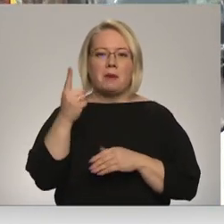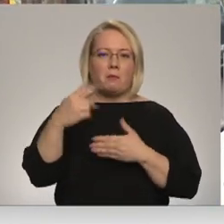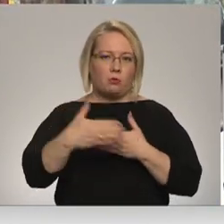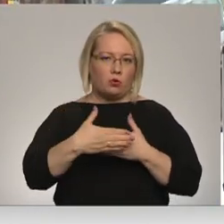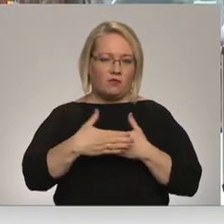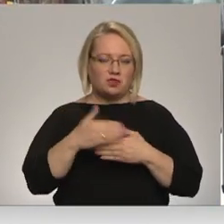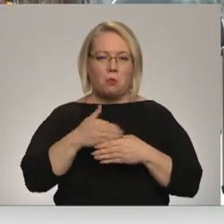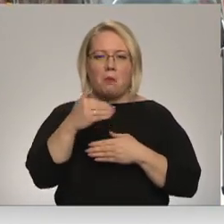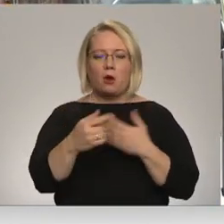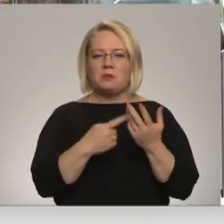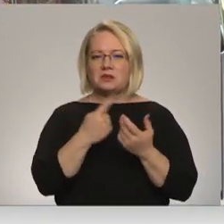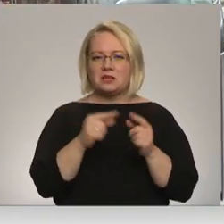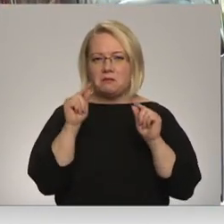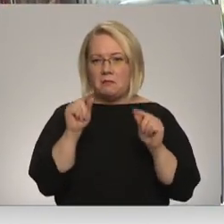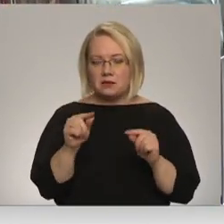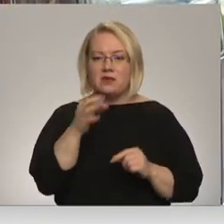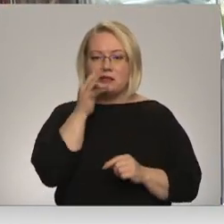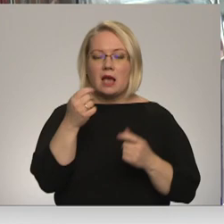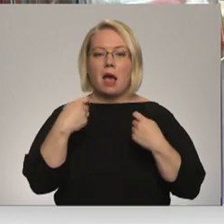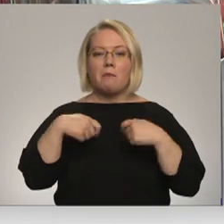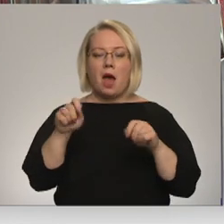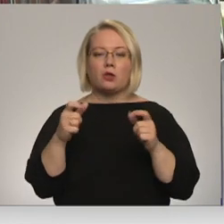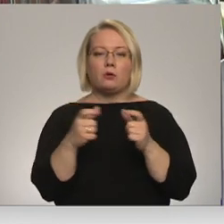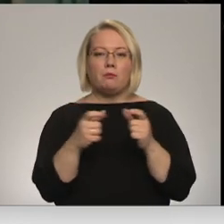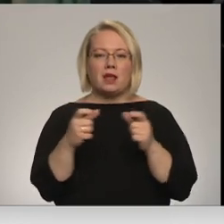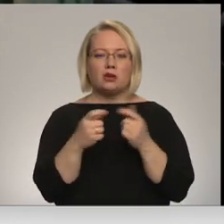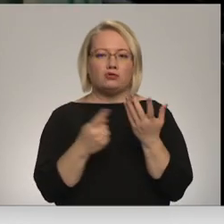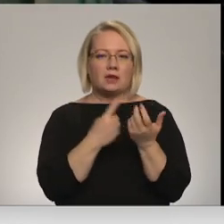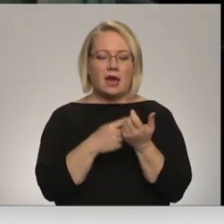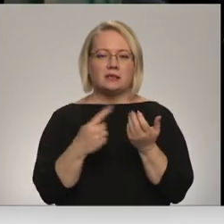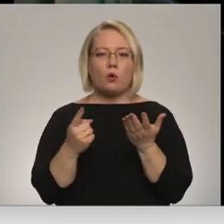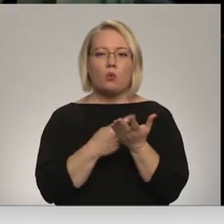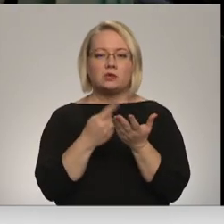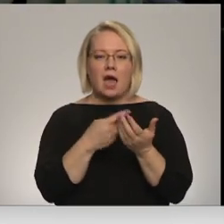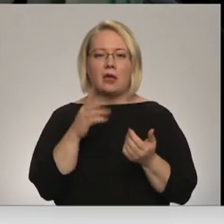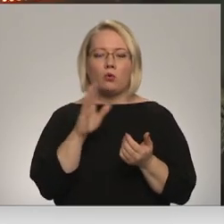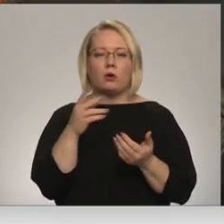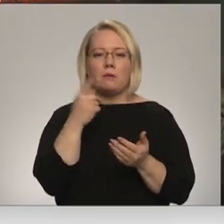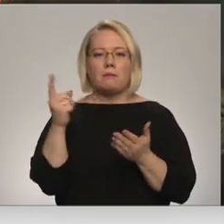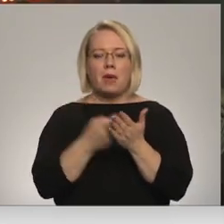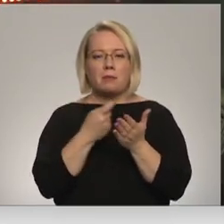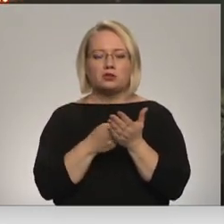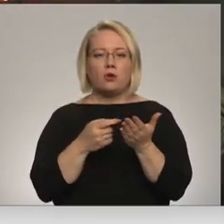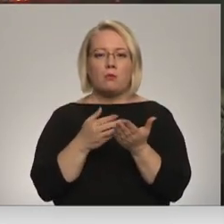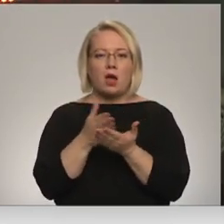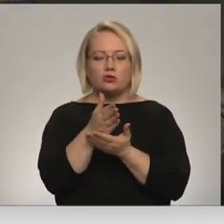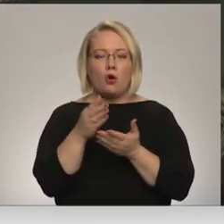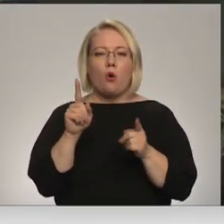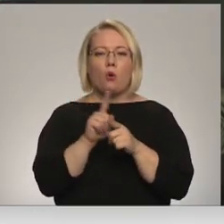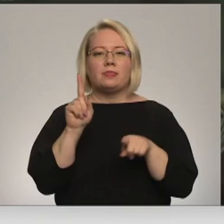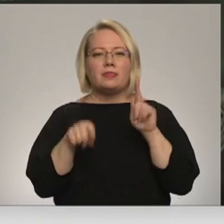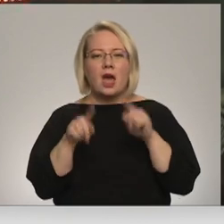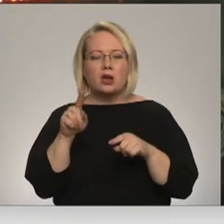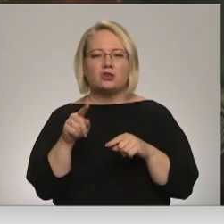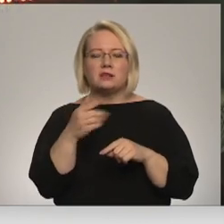Autotransporta dirigijā atgādina, ka pārdu to biļešu skaits ir uzskaita, kura norāda pieprasījumu pēc maršruta. Un atsevišķos maršrtos arī dažas